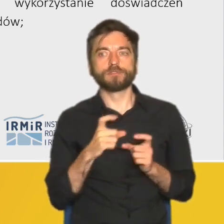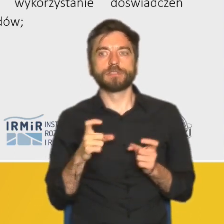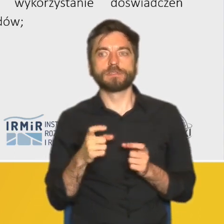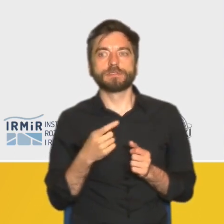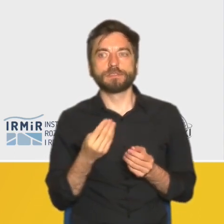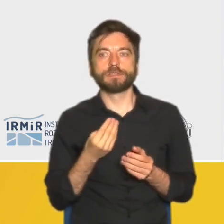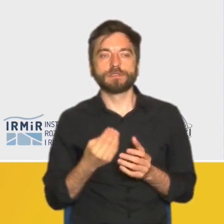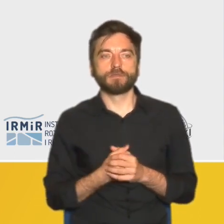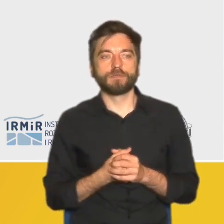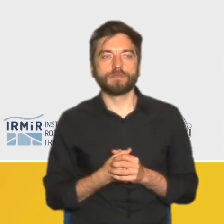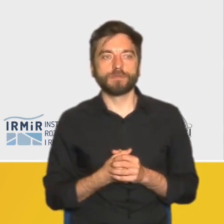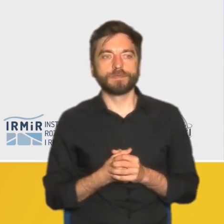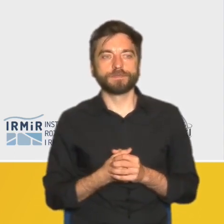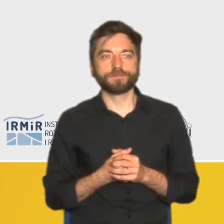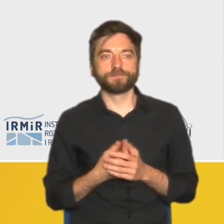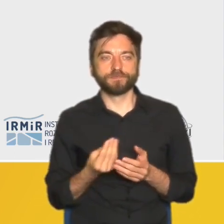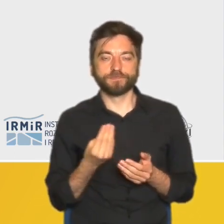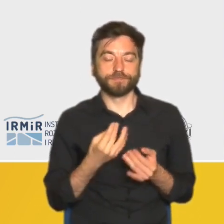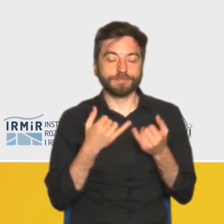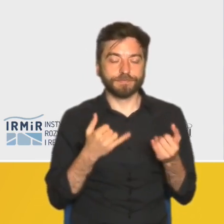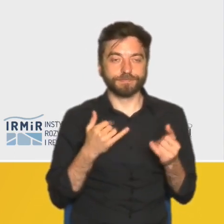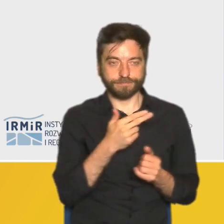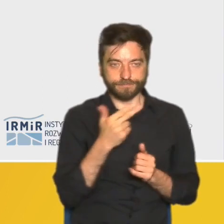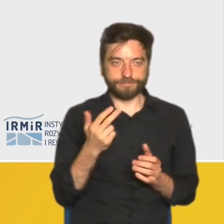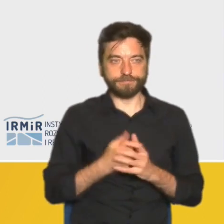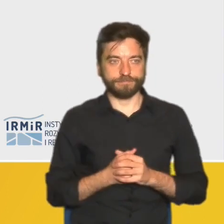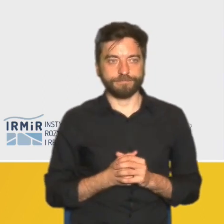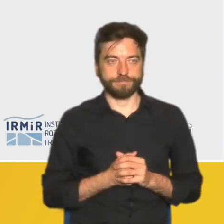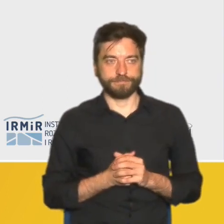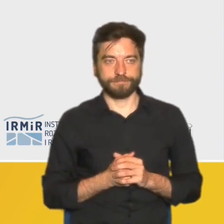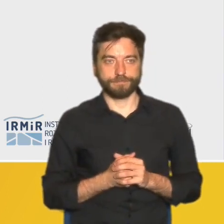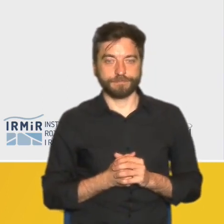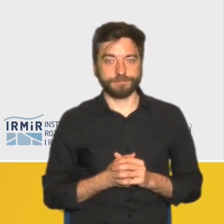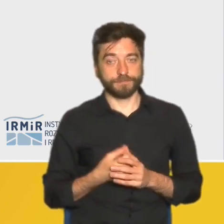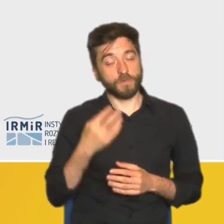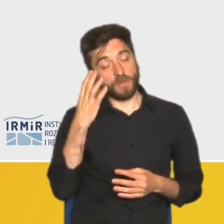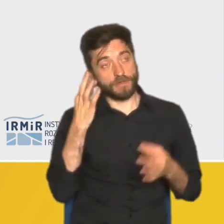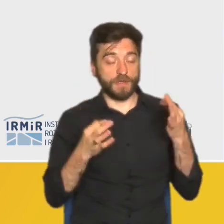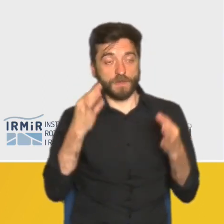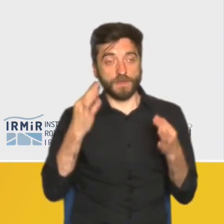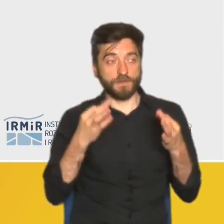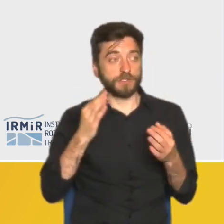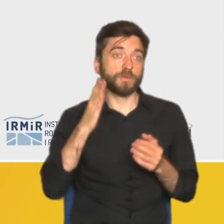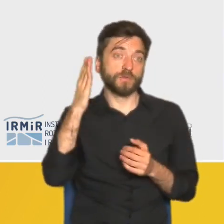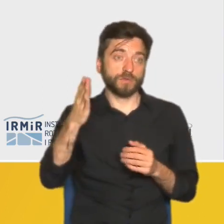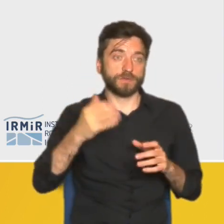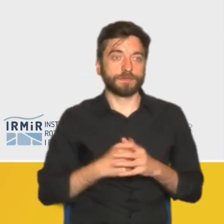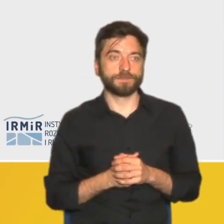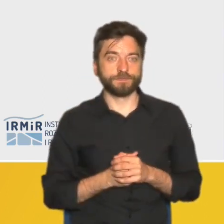skorzystam z tej okazji, żeby poruszyć też pewne kwestie do rozważenia właśnie tak w przyszłości.